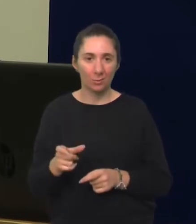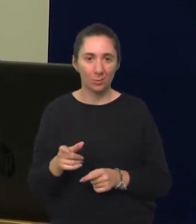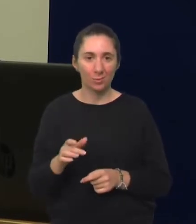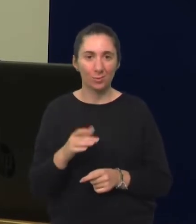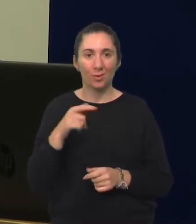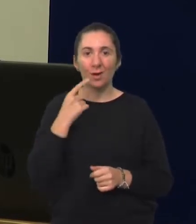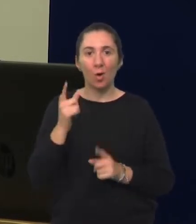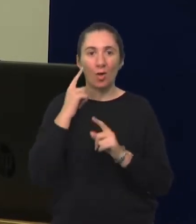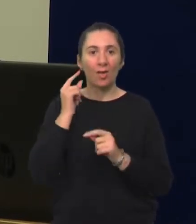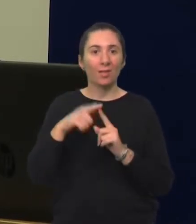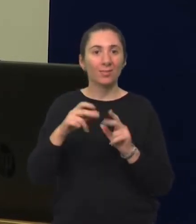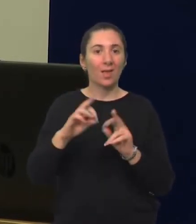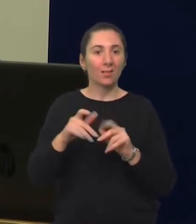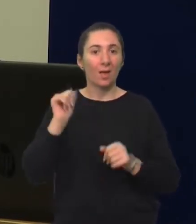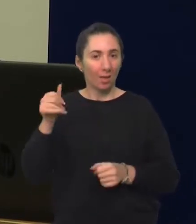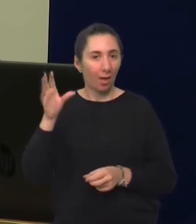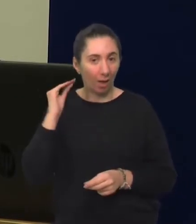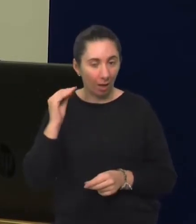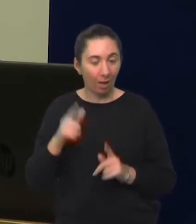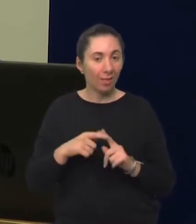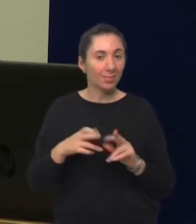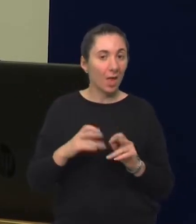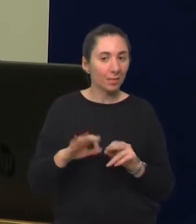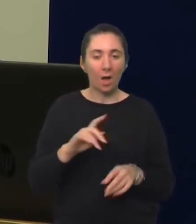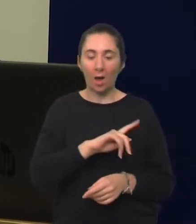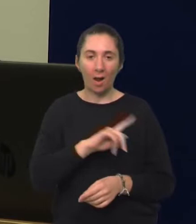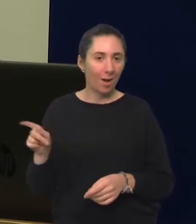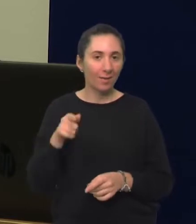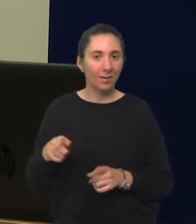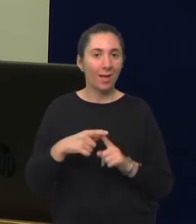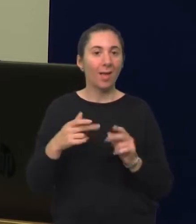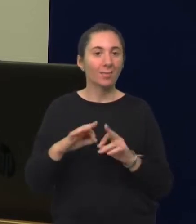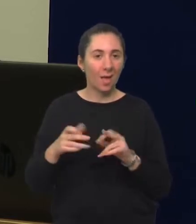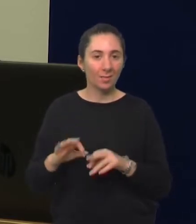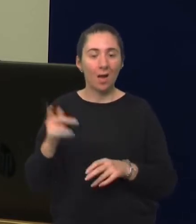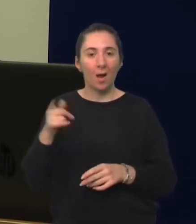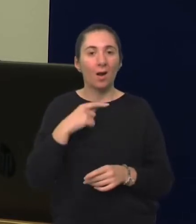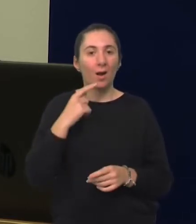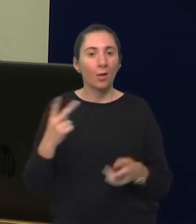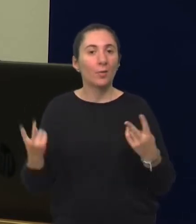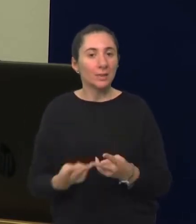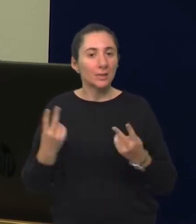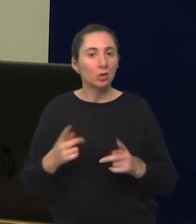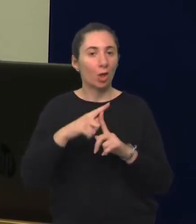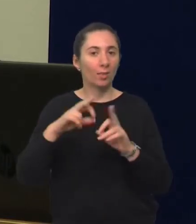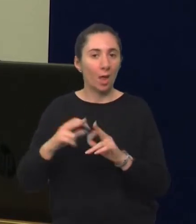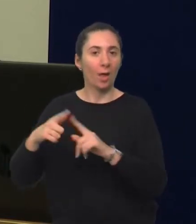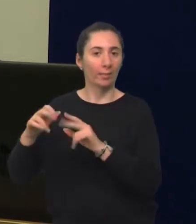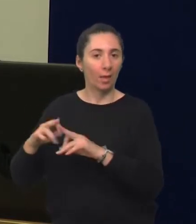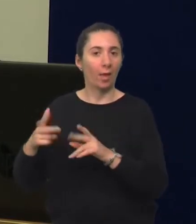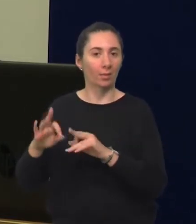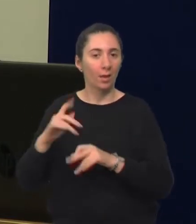juj, rekao je tata, je, zvučalo je kao tata. Nema veze što u tom trenutku se nije odnosilo na tatu, ali je proizvao tu glasovnu sekvencu.